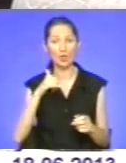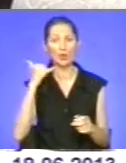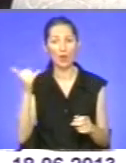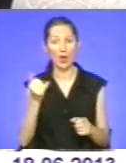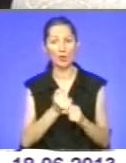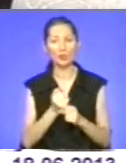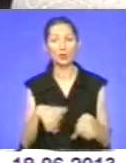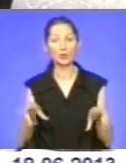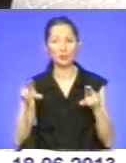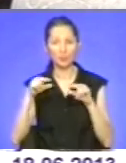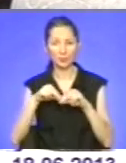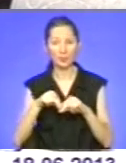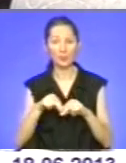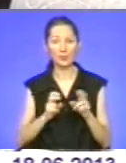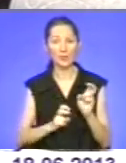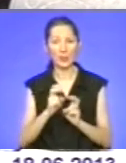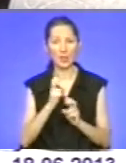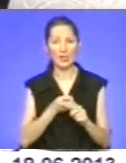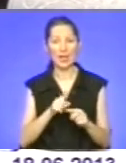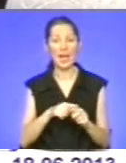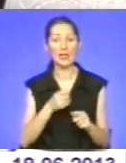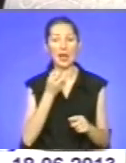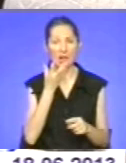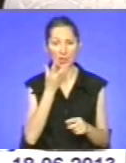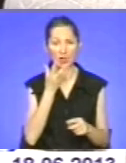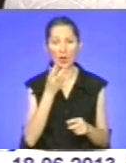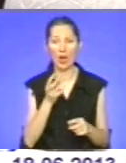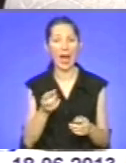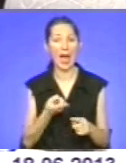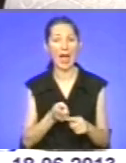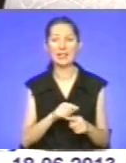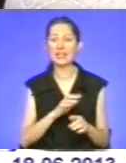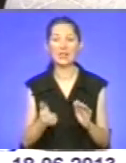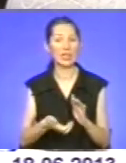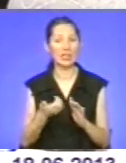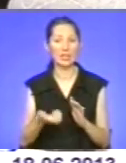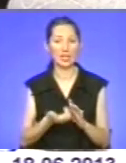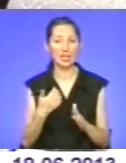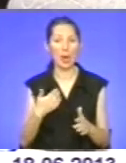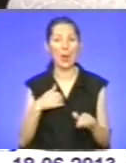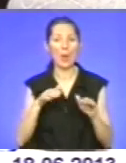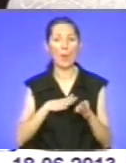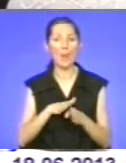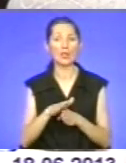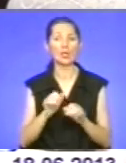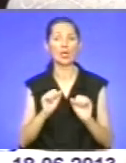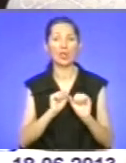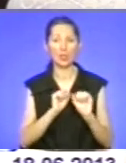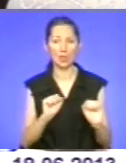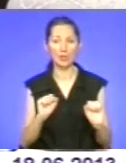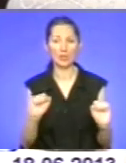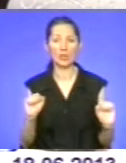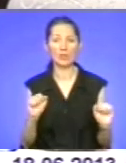совместні предприятия. Це добре, але це, звичайно, недостаточно. Ми полні решимости свій путь пройти,